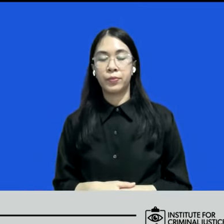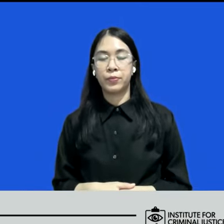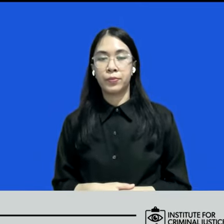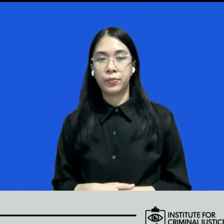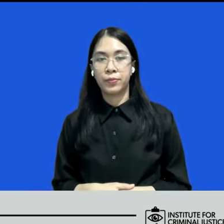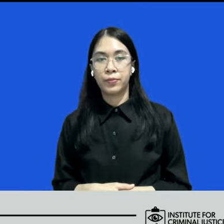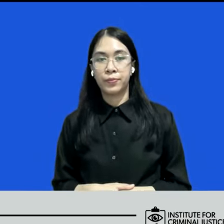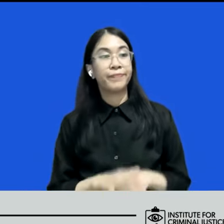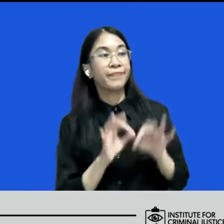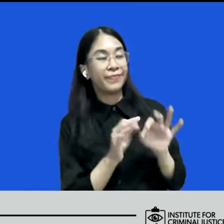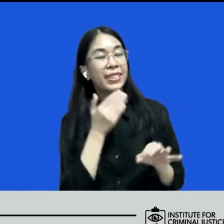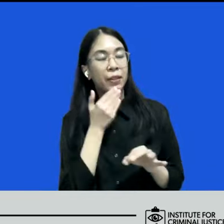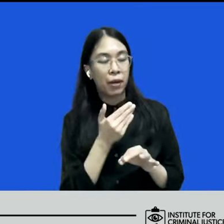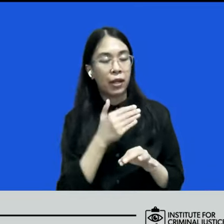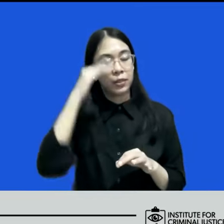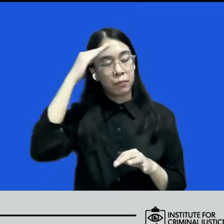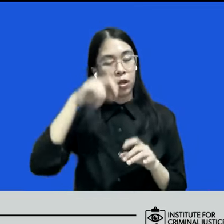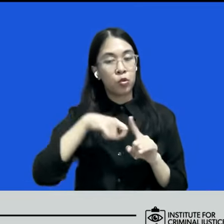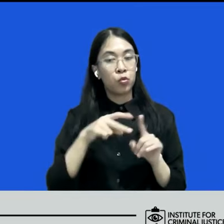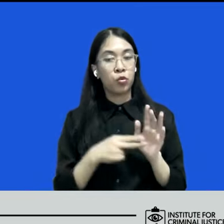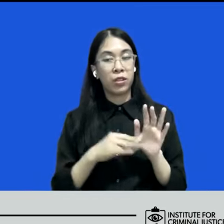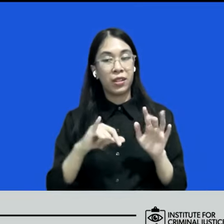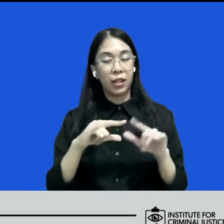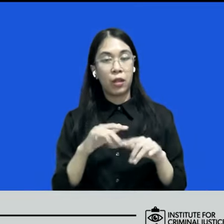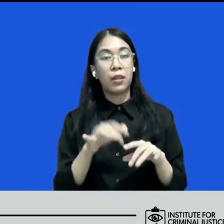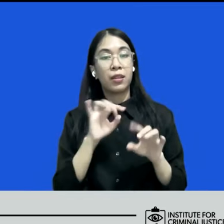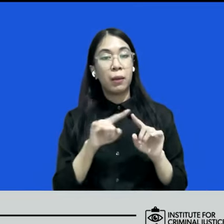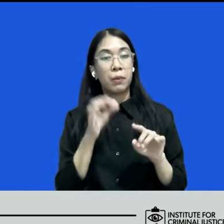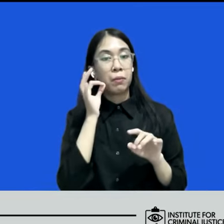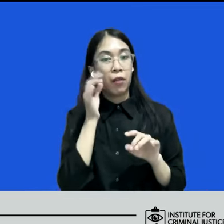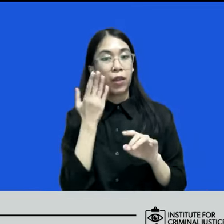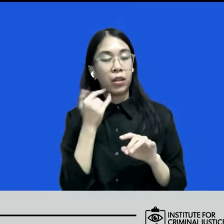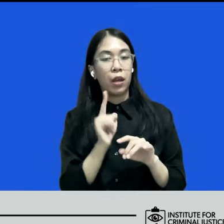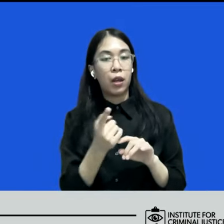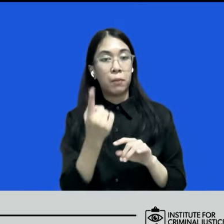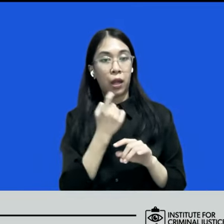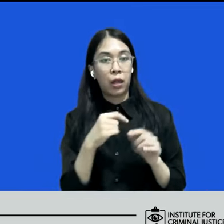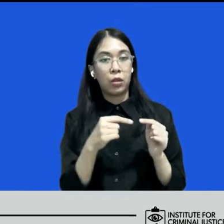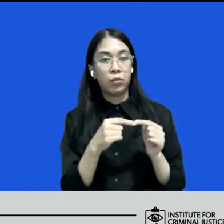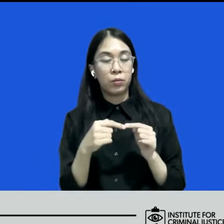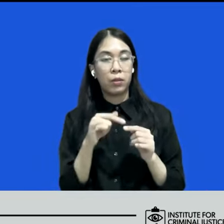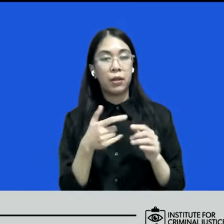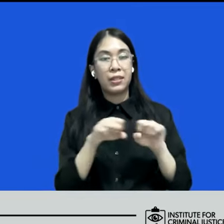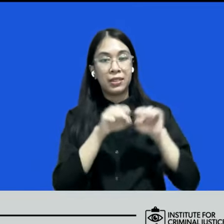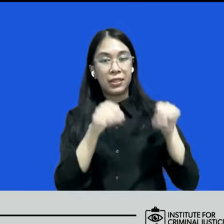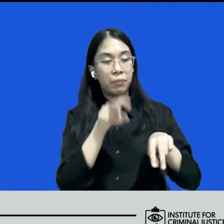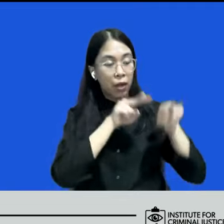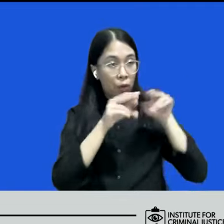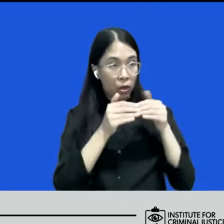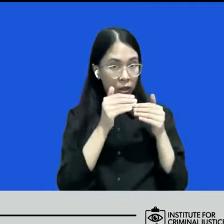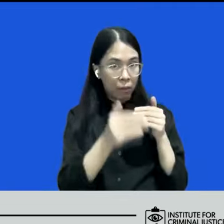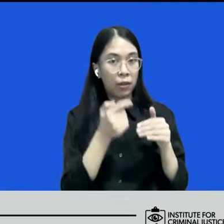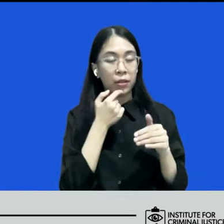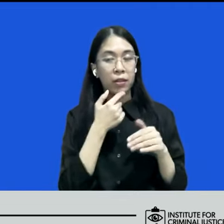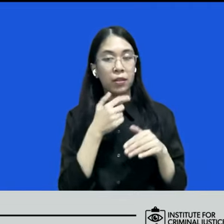oke terima kasih Bang Kunia untuk jawabannya tadi ada pertanyaan terkait sistem pengawasan kedepannya terhadap